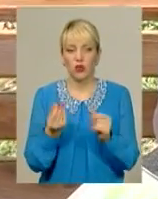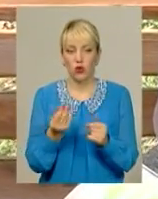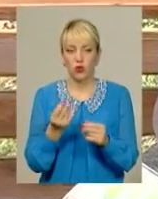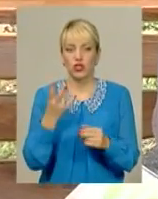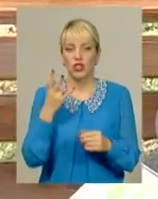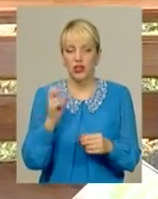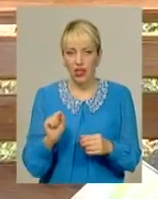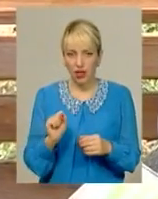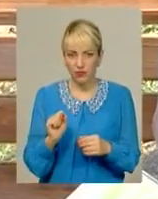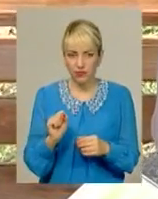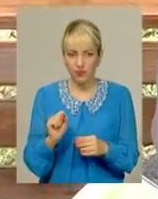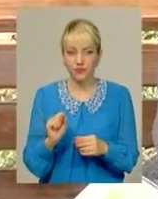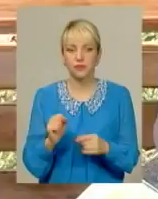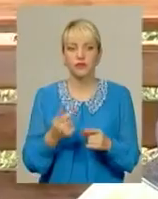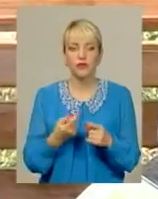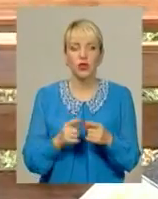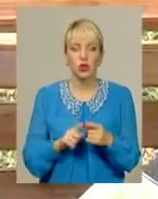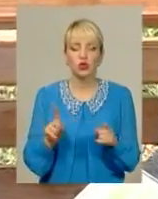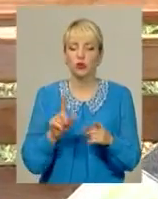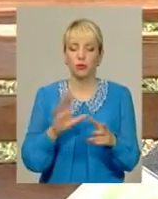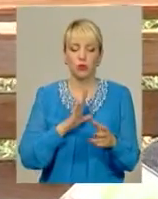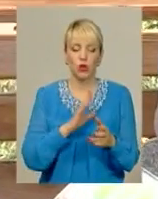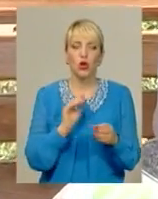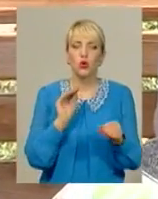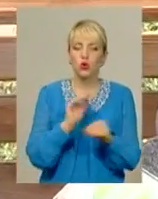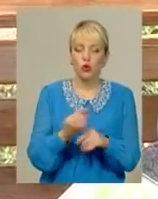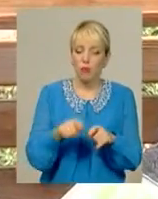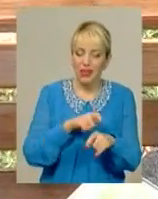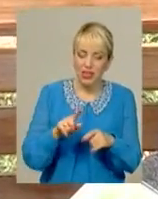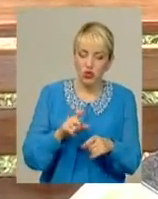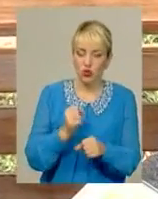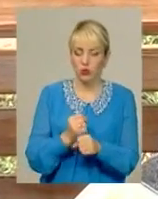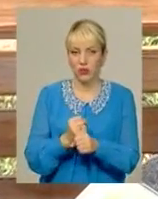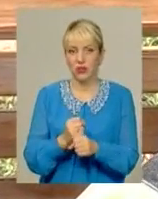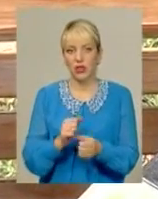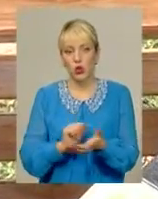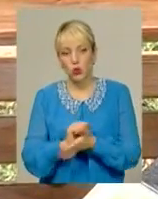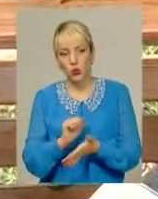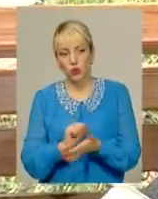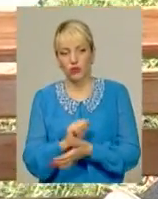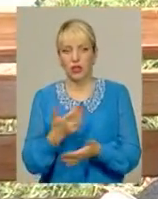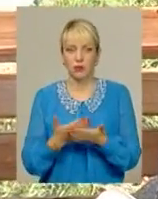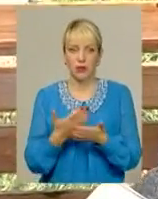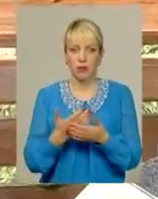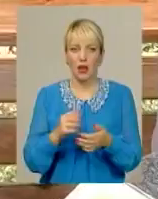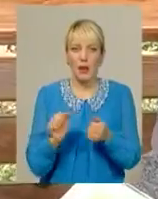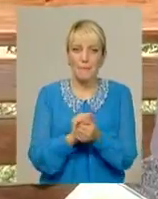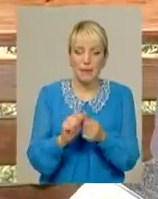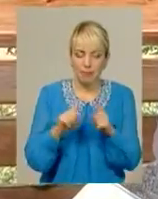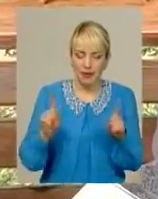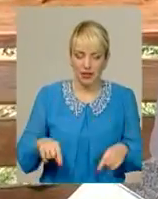при чому тратять для того, щоб потім якісь додаткові матеріали робити, друкувати. Якби це був якийсь там папір, канцтовари,